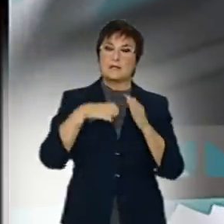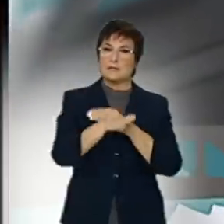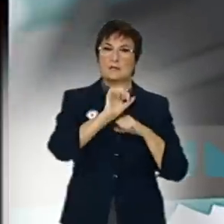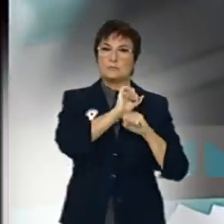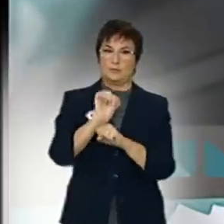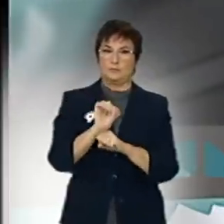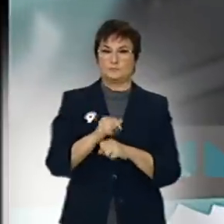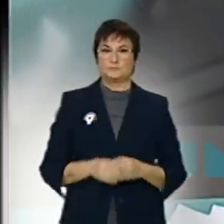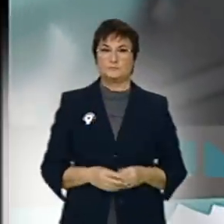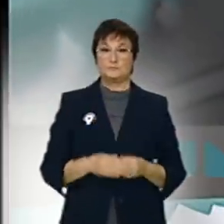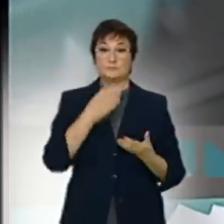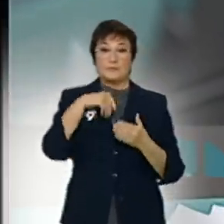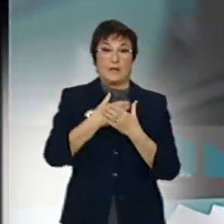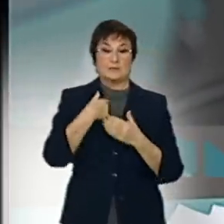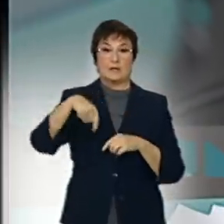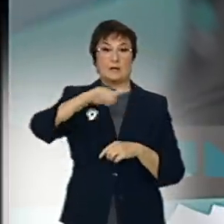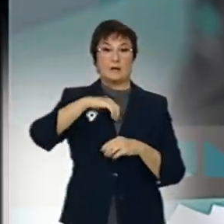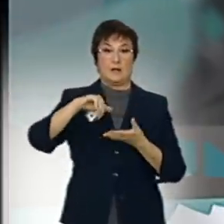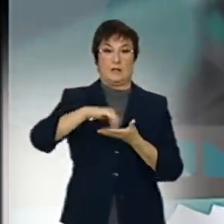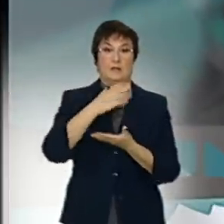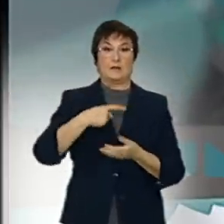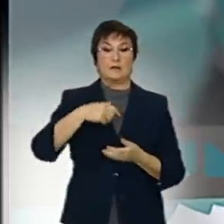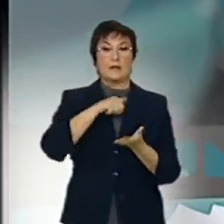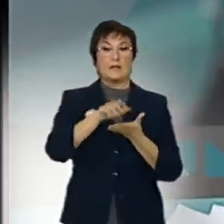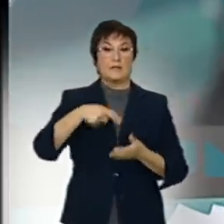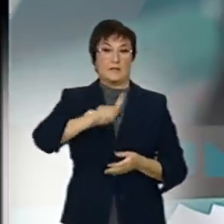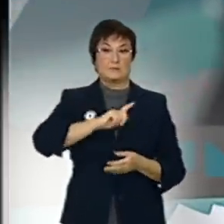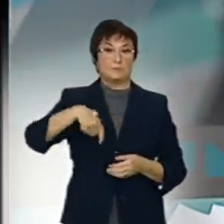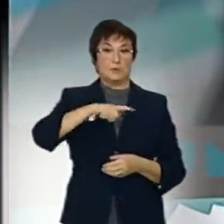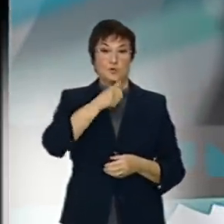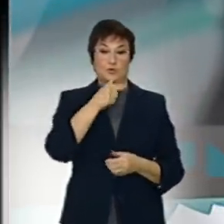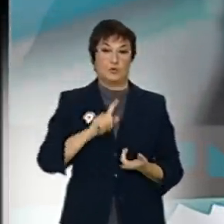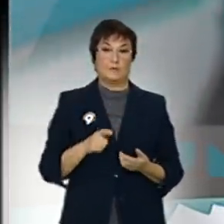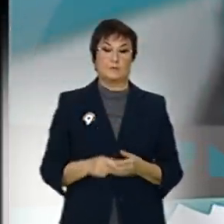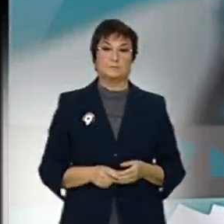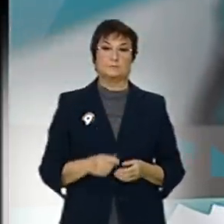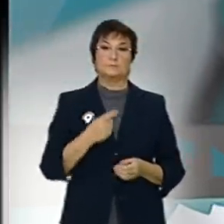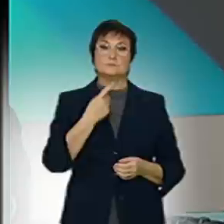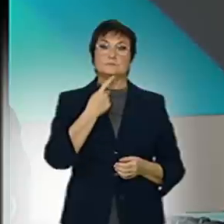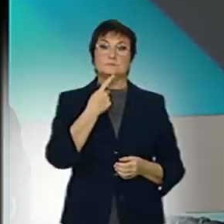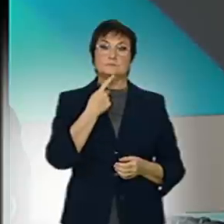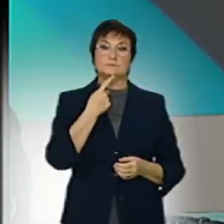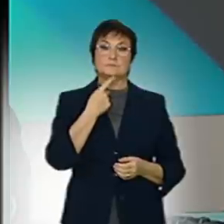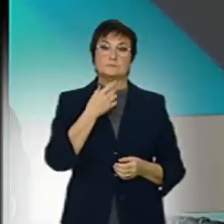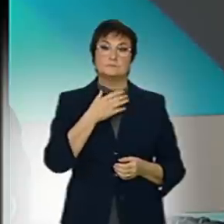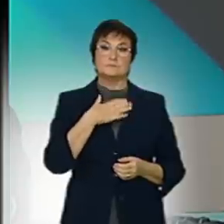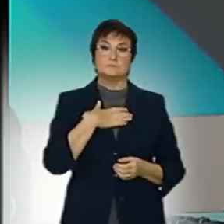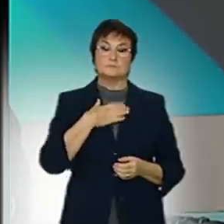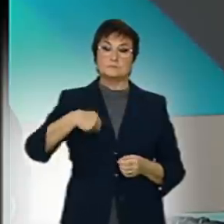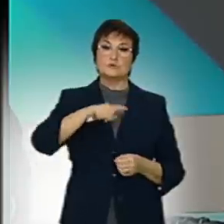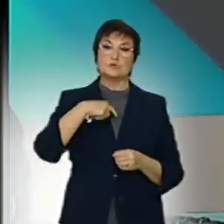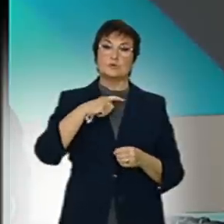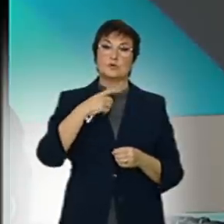ens han acomiadat siquera encara. Vicent, vols preguntar-li alguna cosa a Ricard? portant el dret